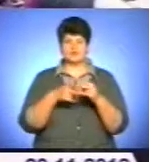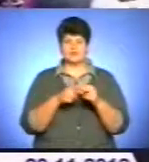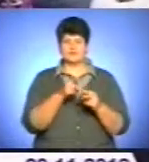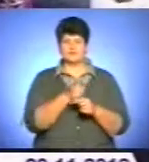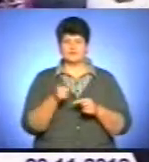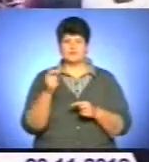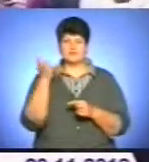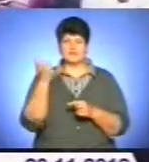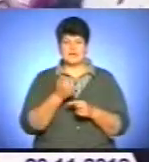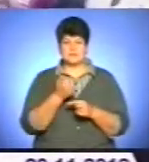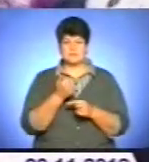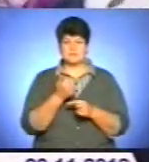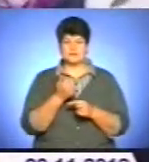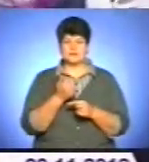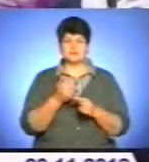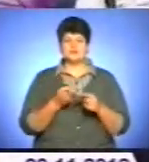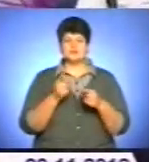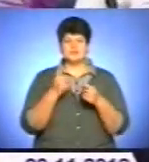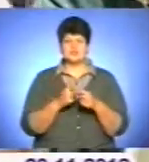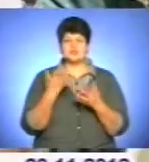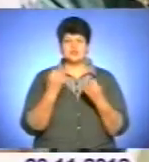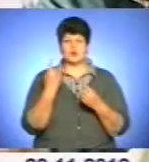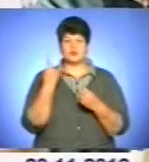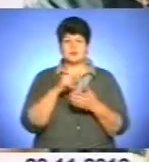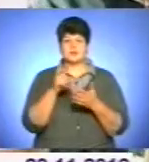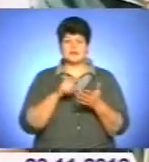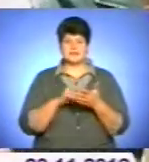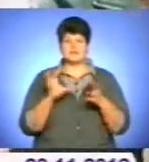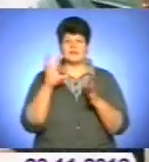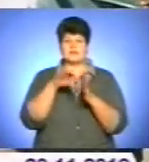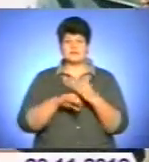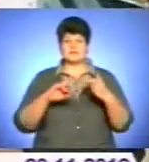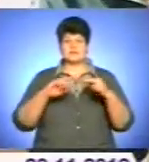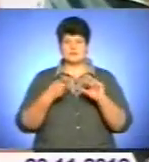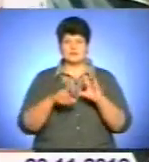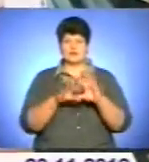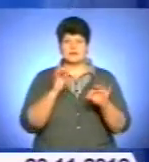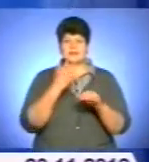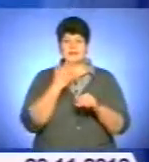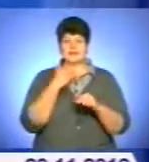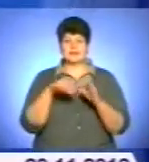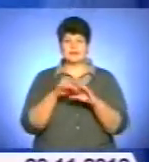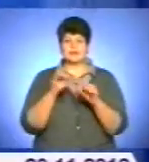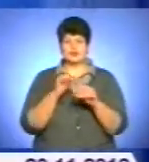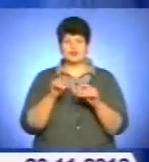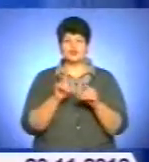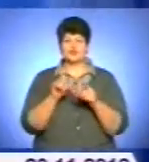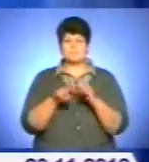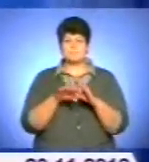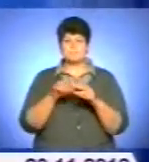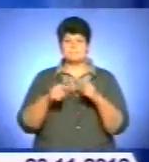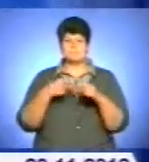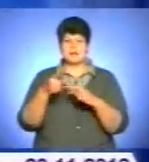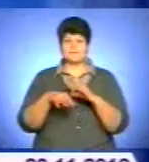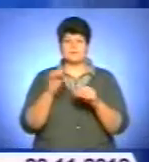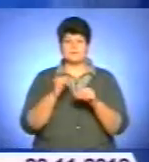Ще одне актуальне питання, яке поки що залишиться без уваги нардепів, внесення змін до закону про обрання народних депутатів. Зокрема, щодо перевиборів в мажоритарних